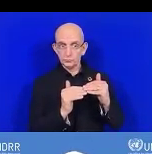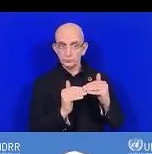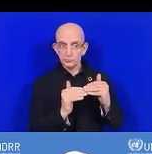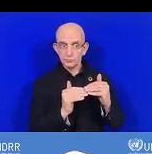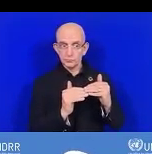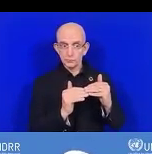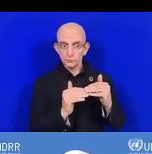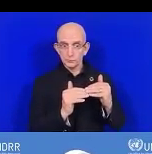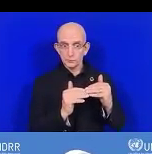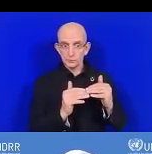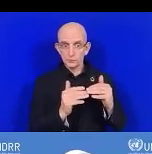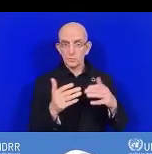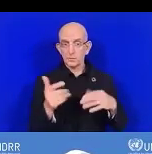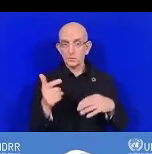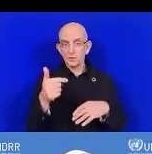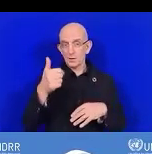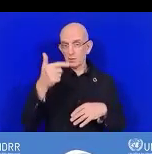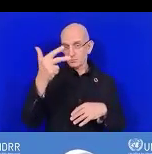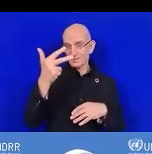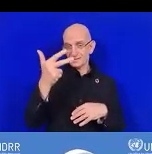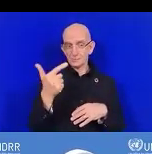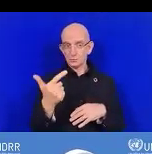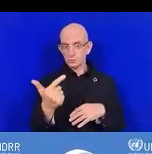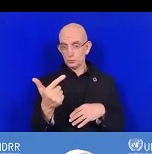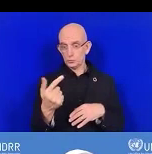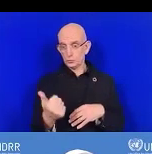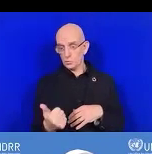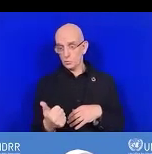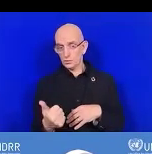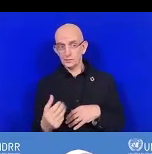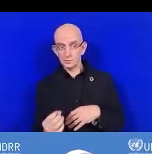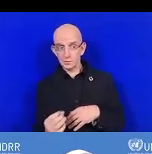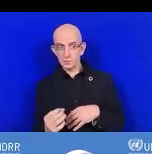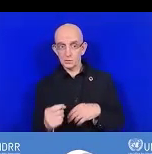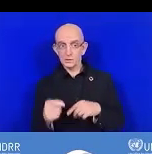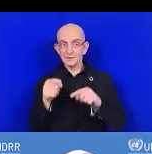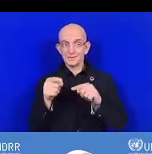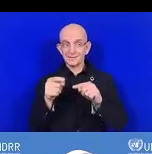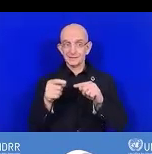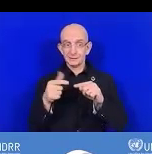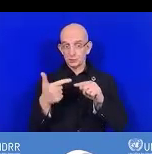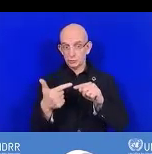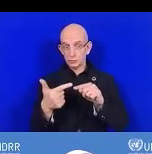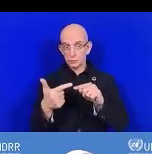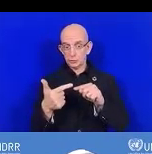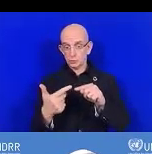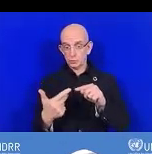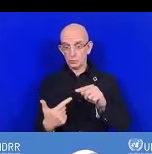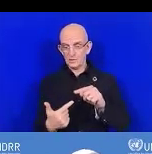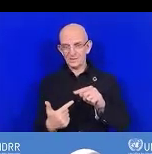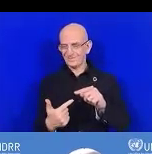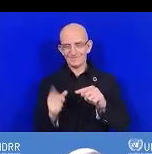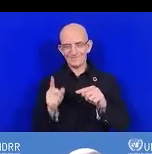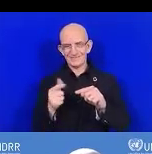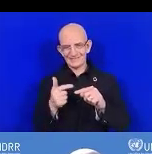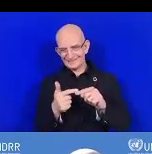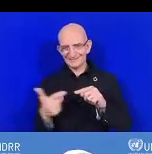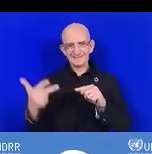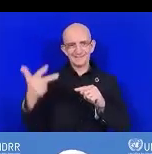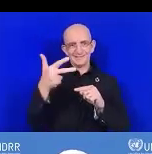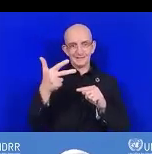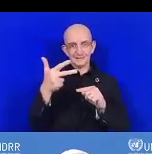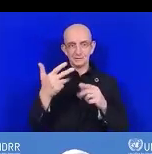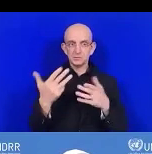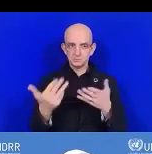la note 2 pourrait être une occasion